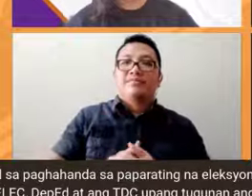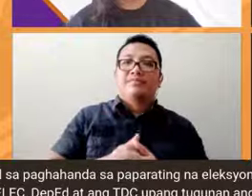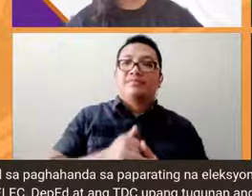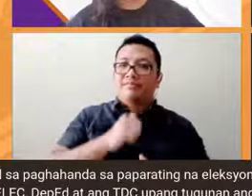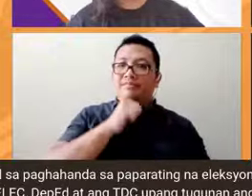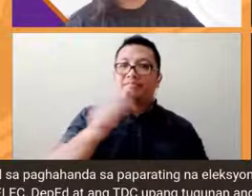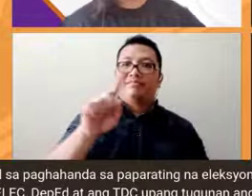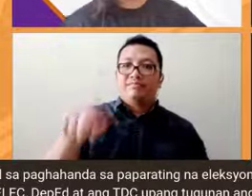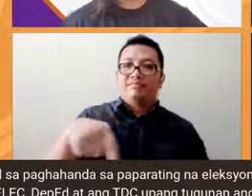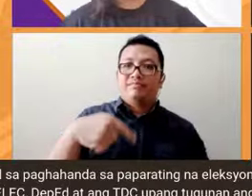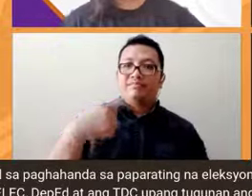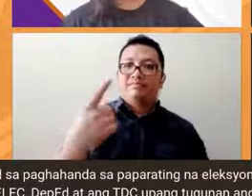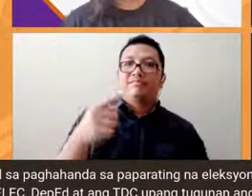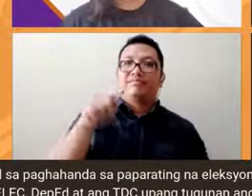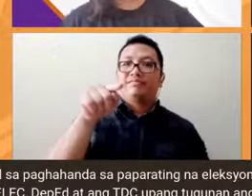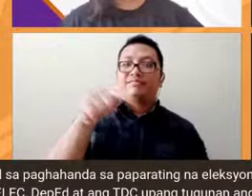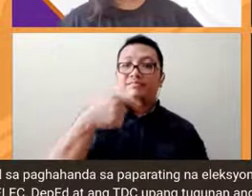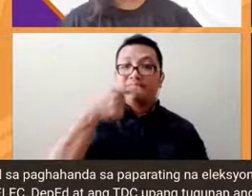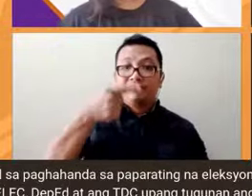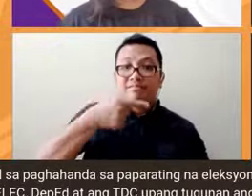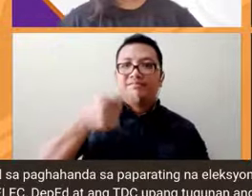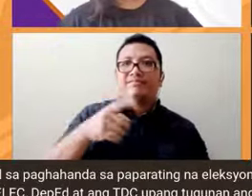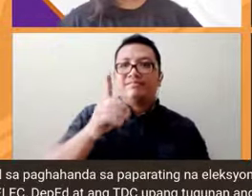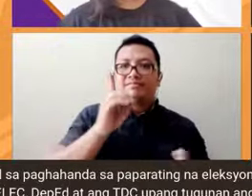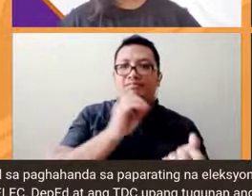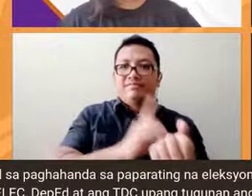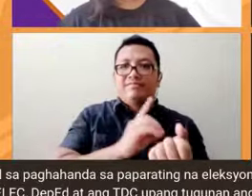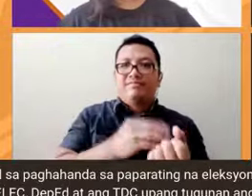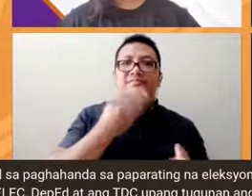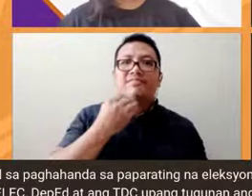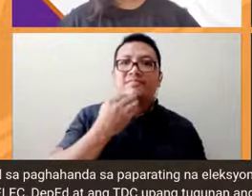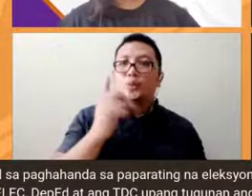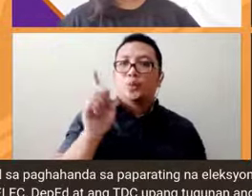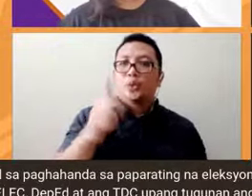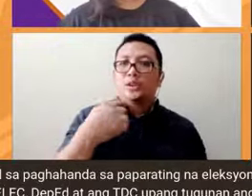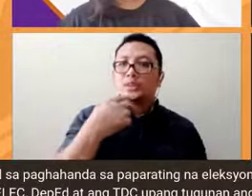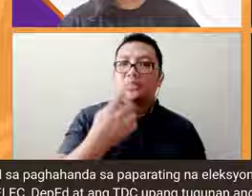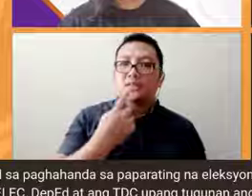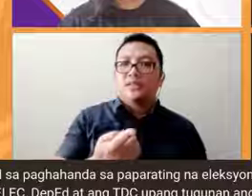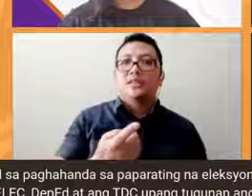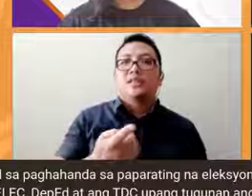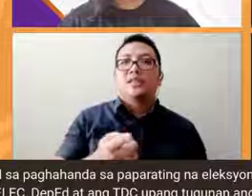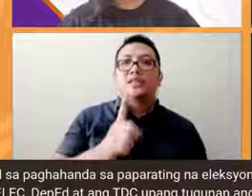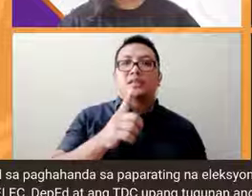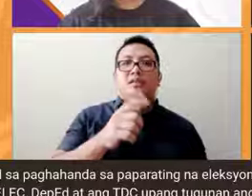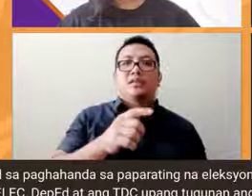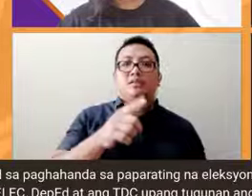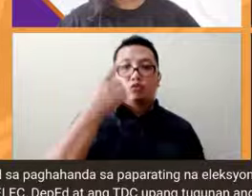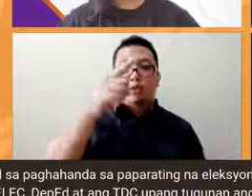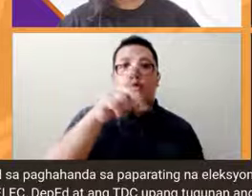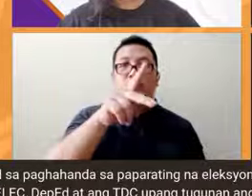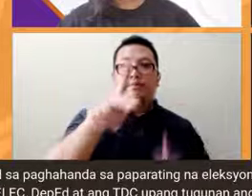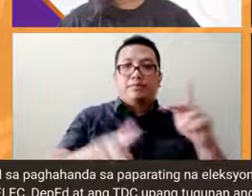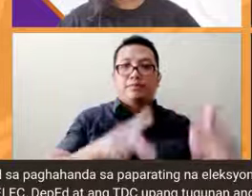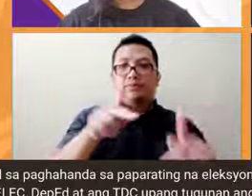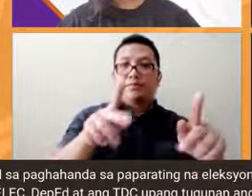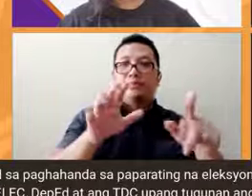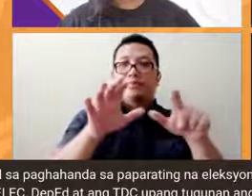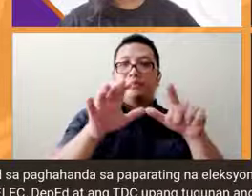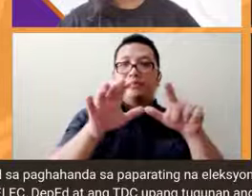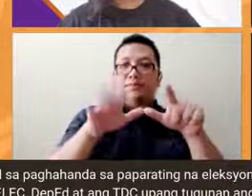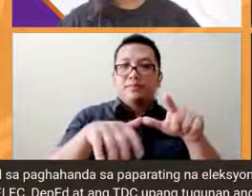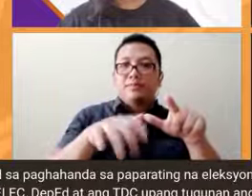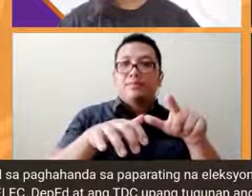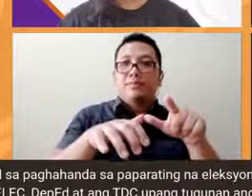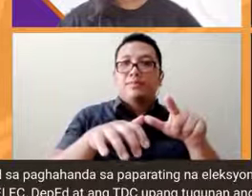pinapanggit ni Doc Mao na para doon sa people or persons with disability